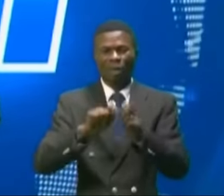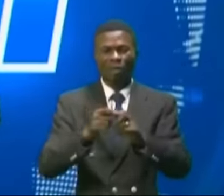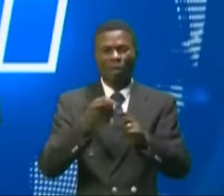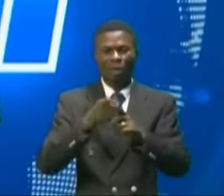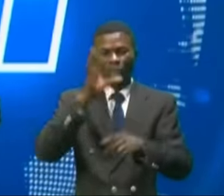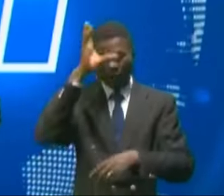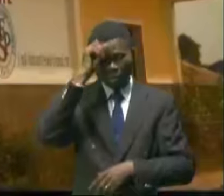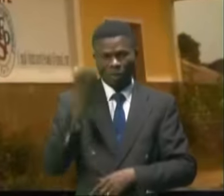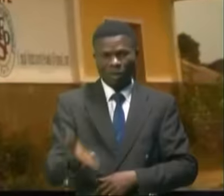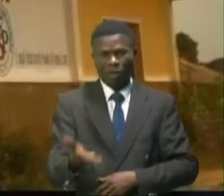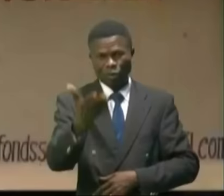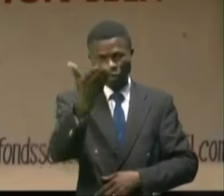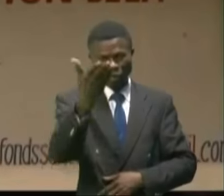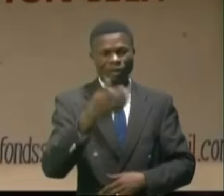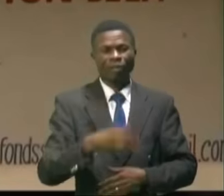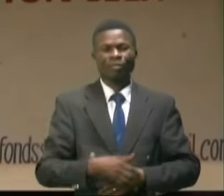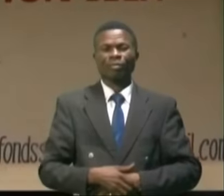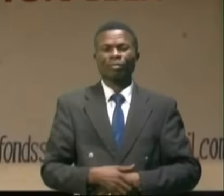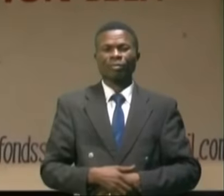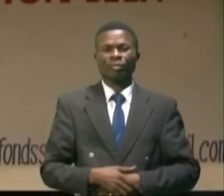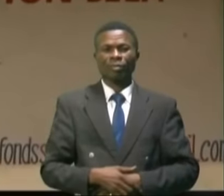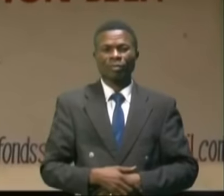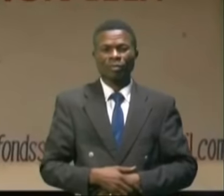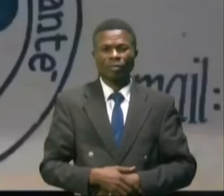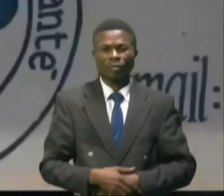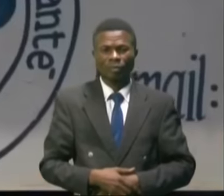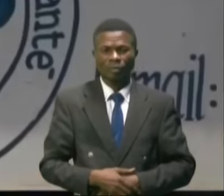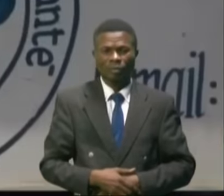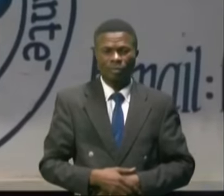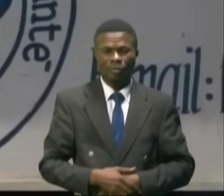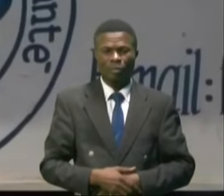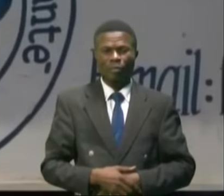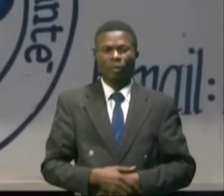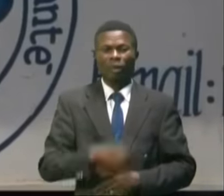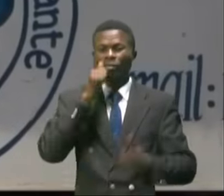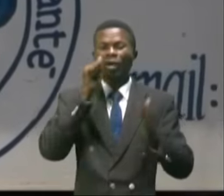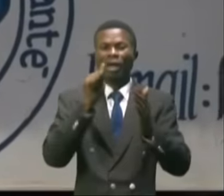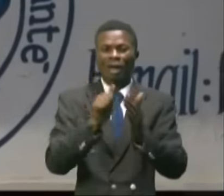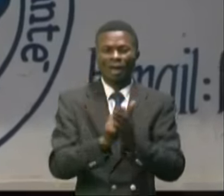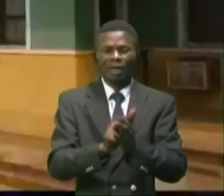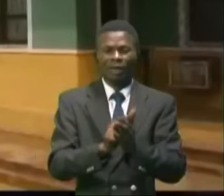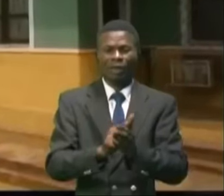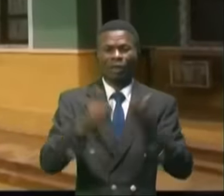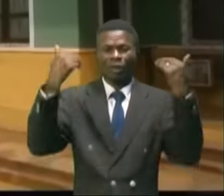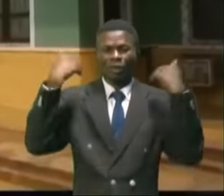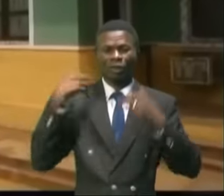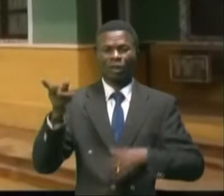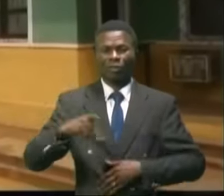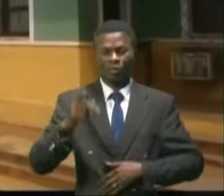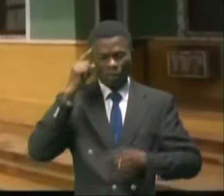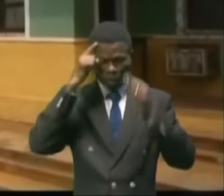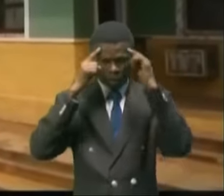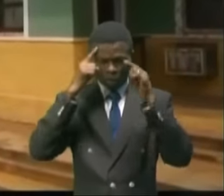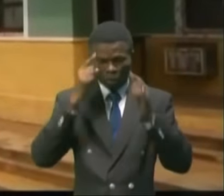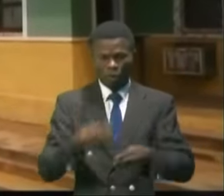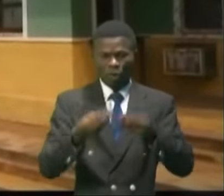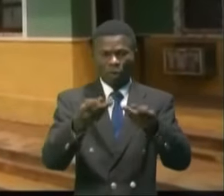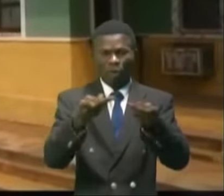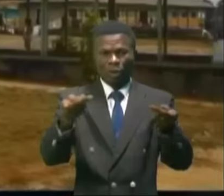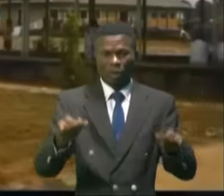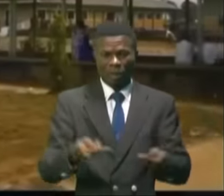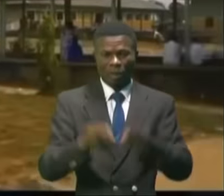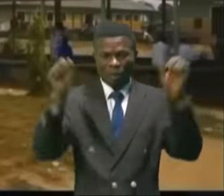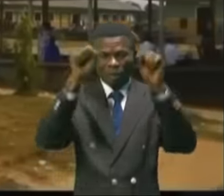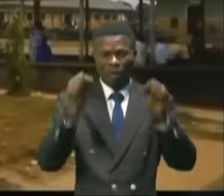RTNC Bandundou. Crééé par arrêté provincial du 12 octobre 2021 par le souci visant à mettre en place un